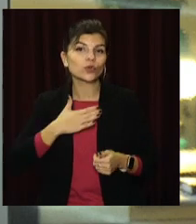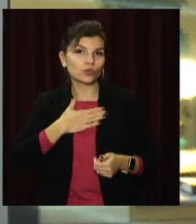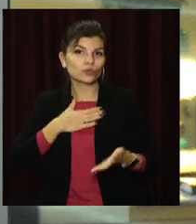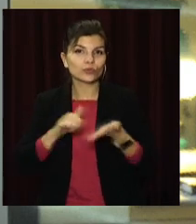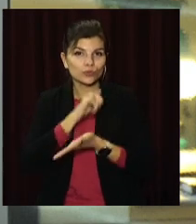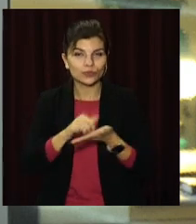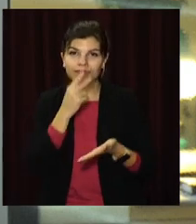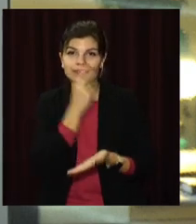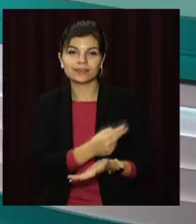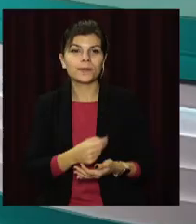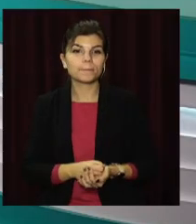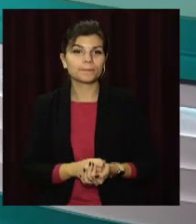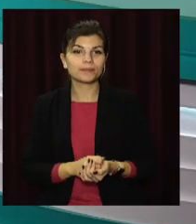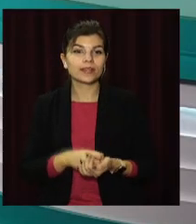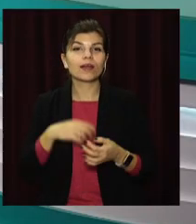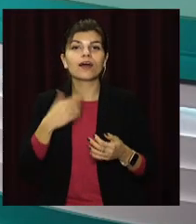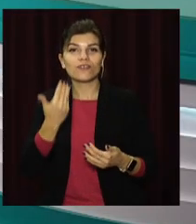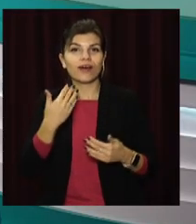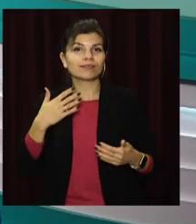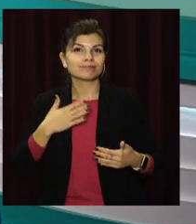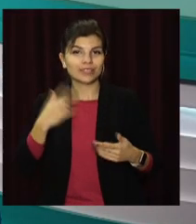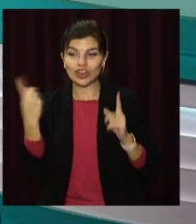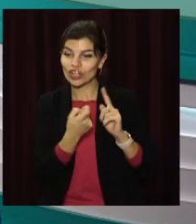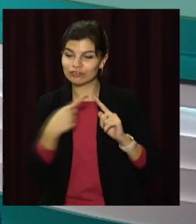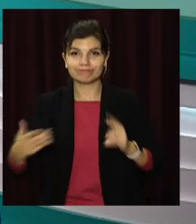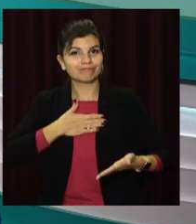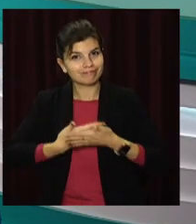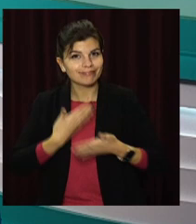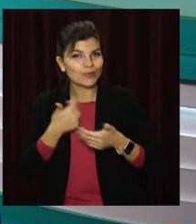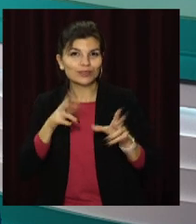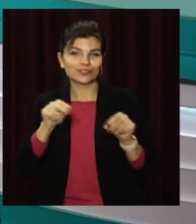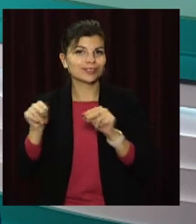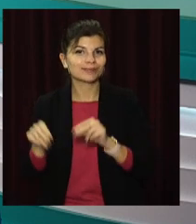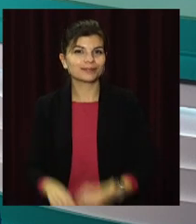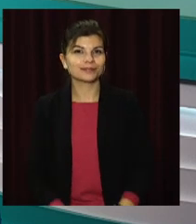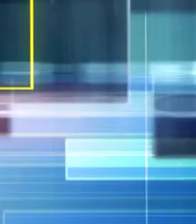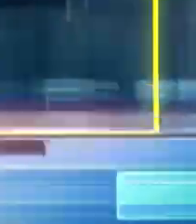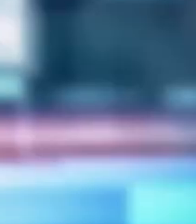на нашому ютуб-каналі. Продуктивного вам робочого тижня та нехай щастить!